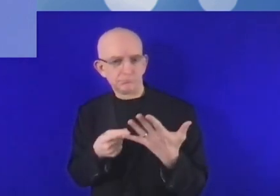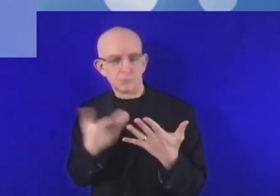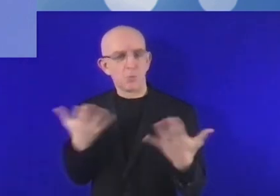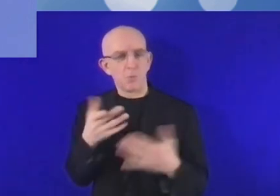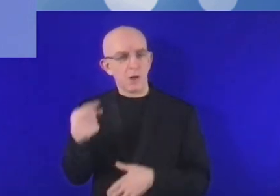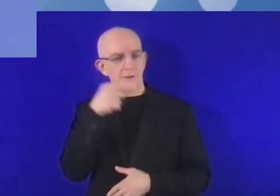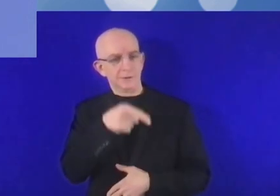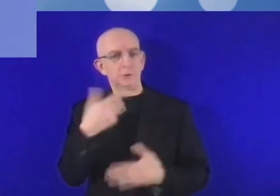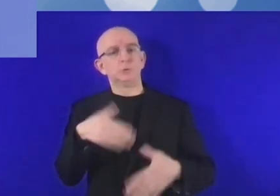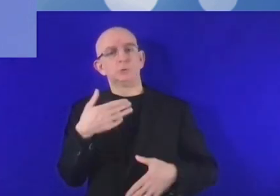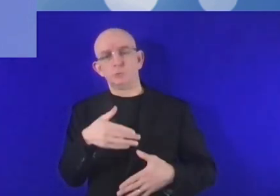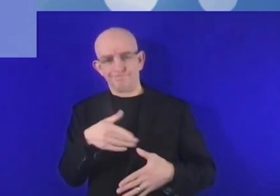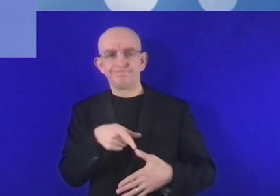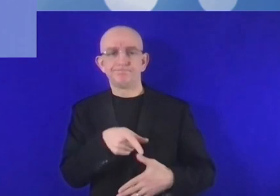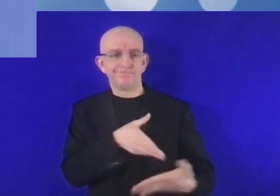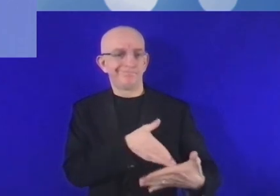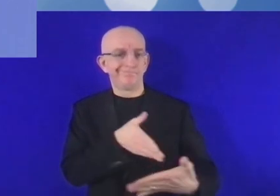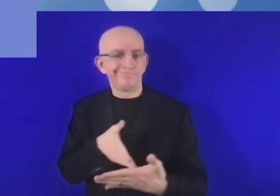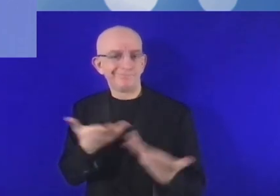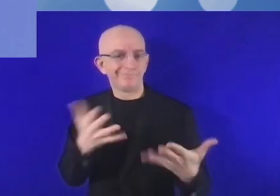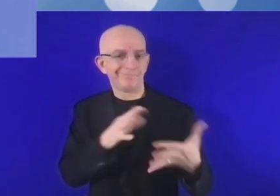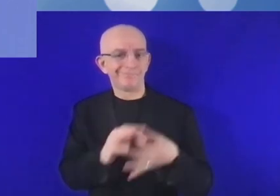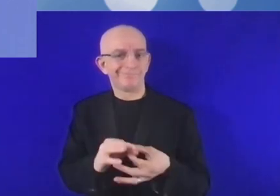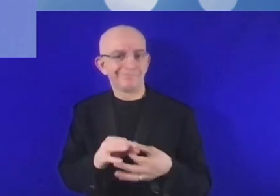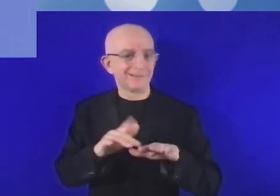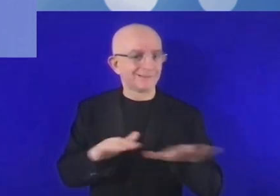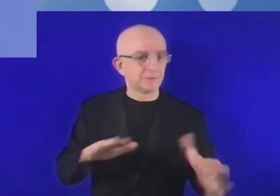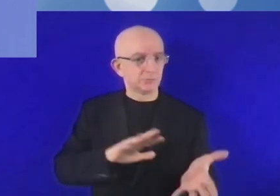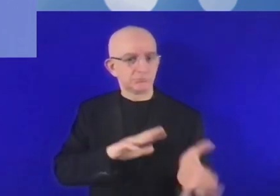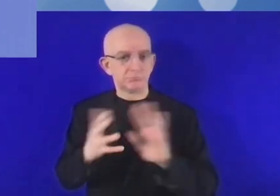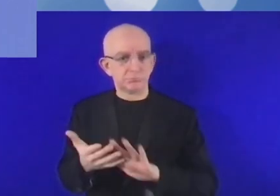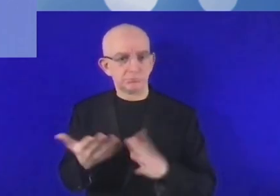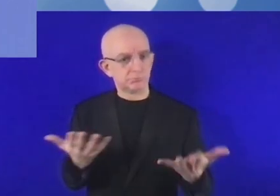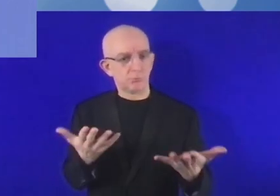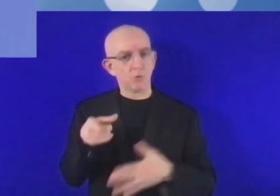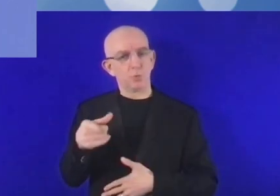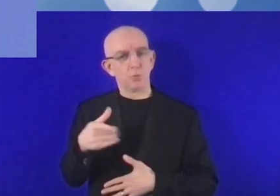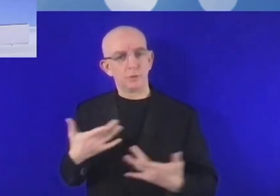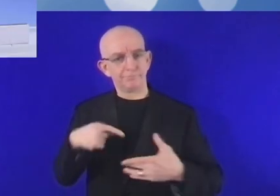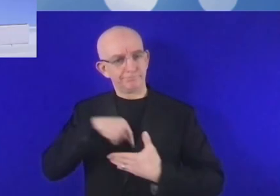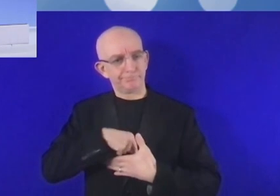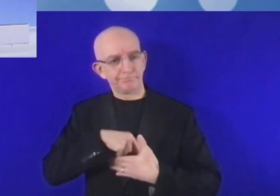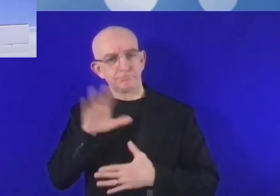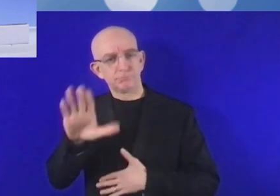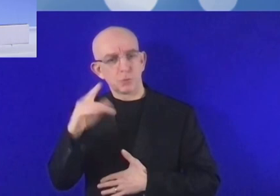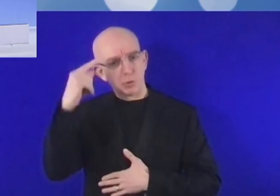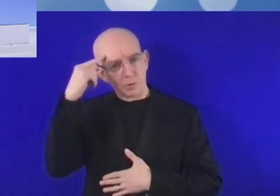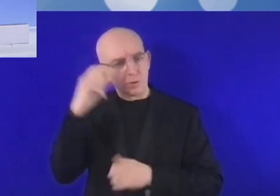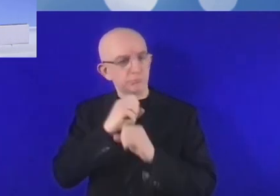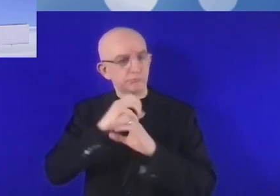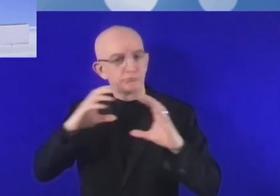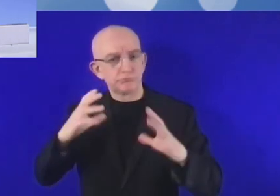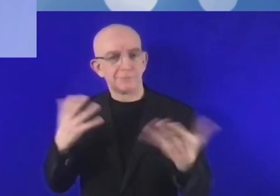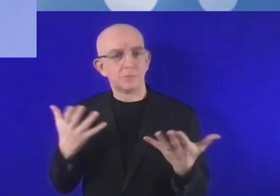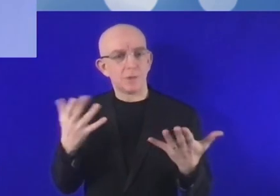Votre sentiment personnel, votre opinion là-dessus ? Et sur quels sujets pensez-vous qu'on aura besoin d'interventions juridiques ?